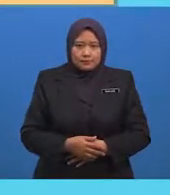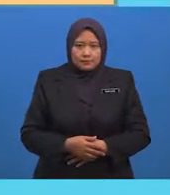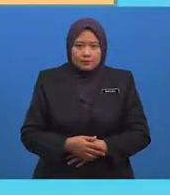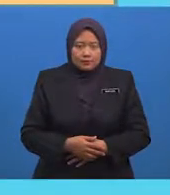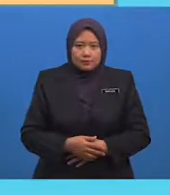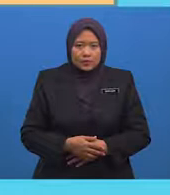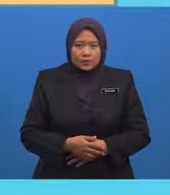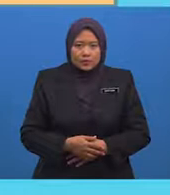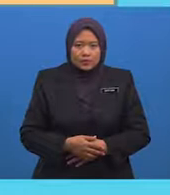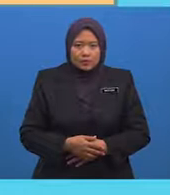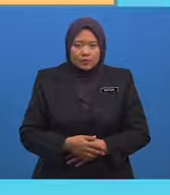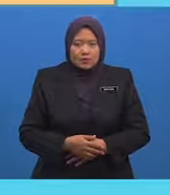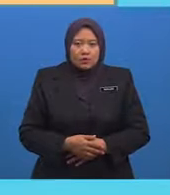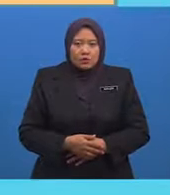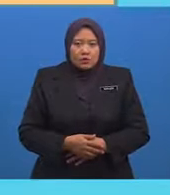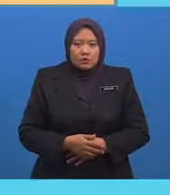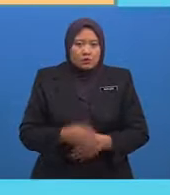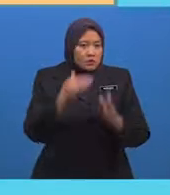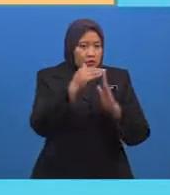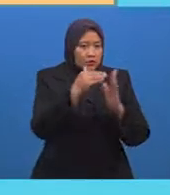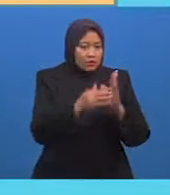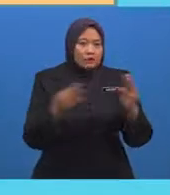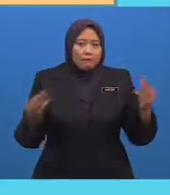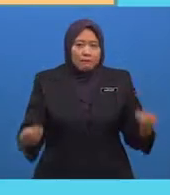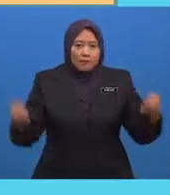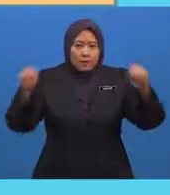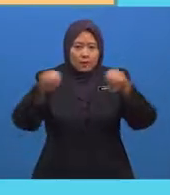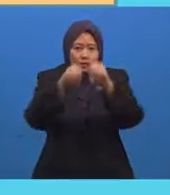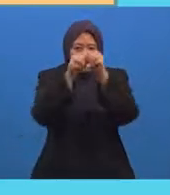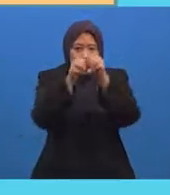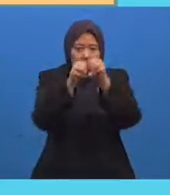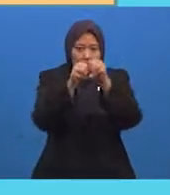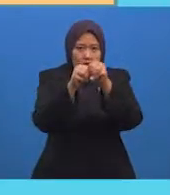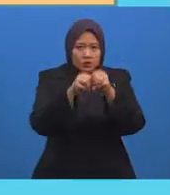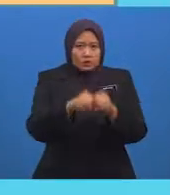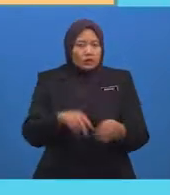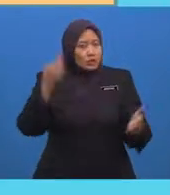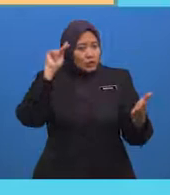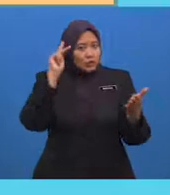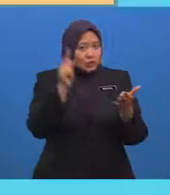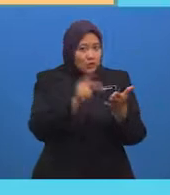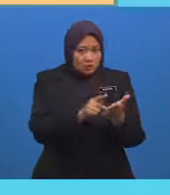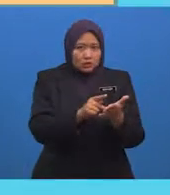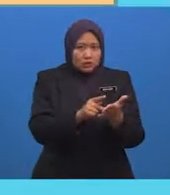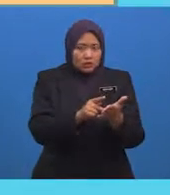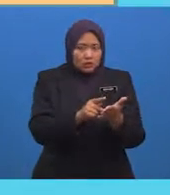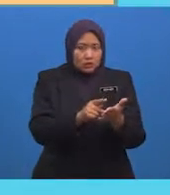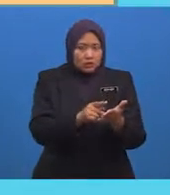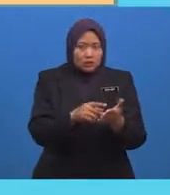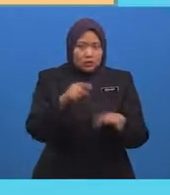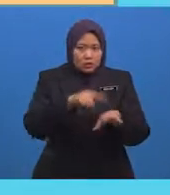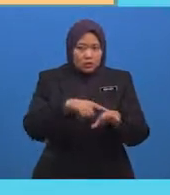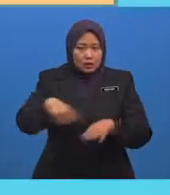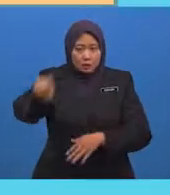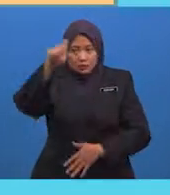Antara masjid yang terkenal Sebagai institusi pendidikan di Mesir Pada abad ke-8 Masihi